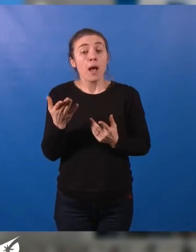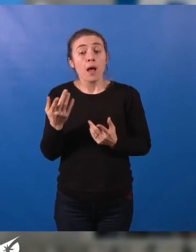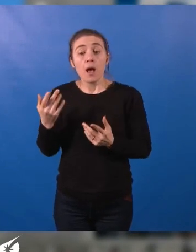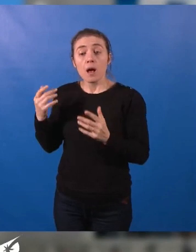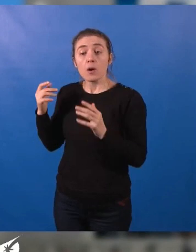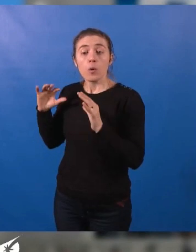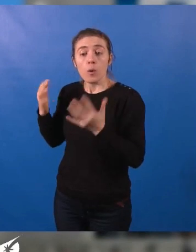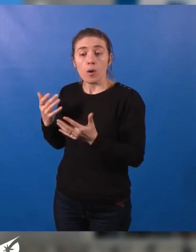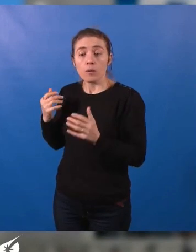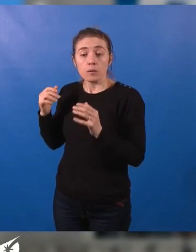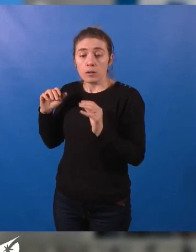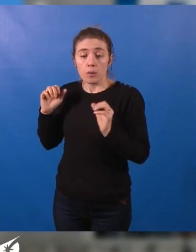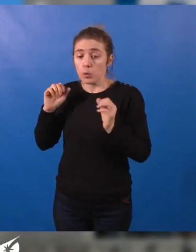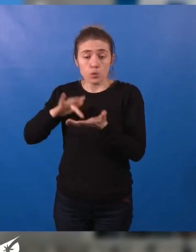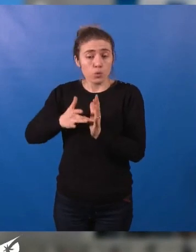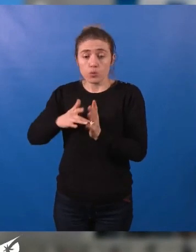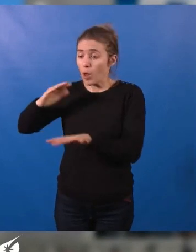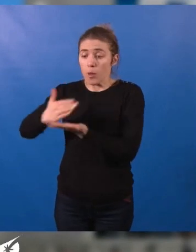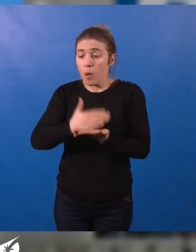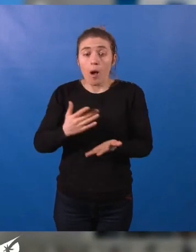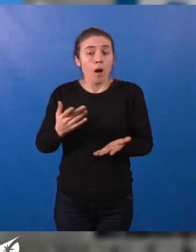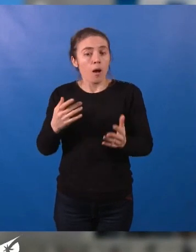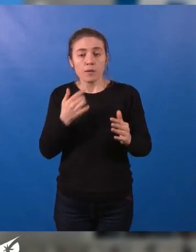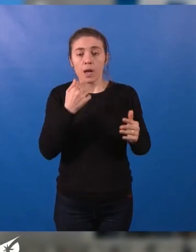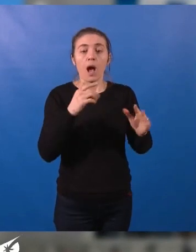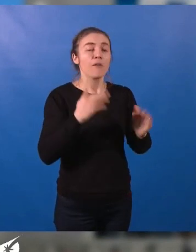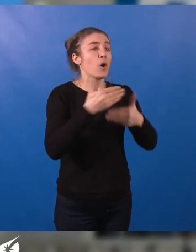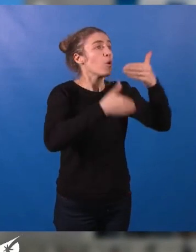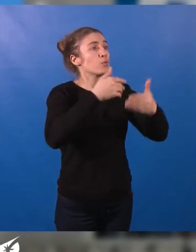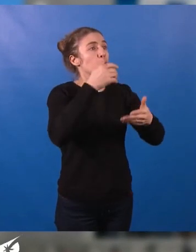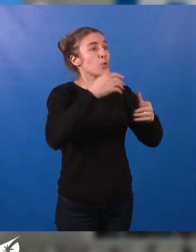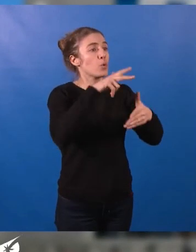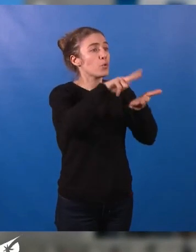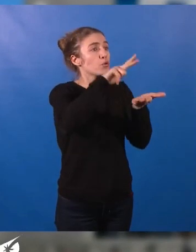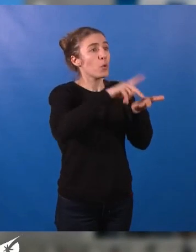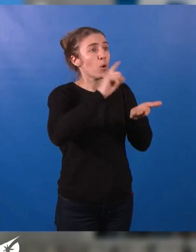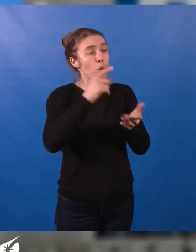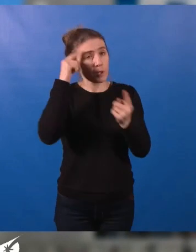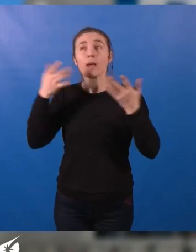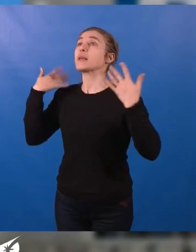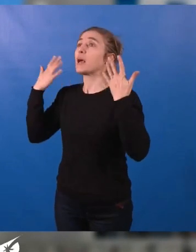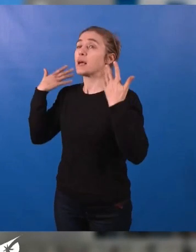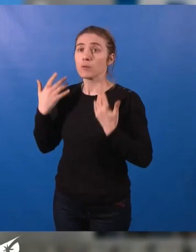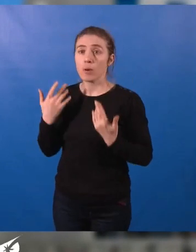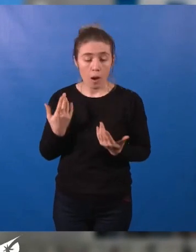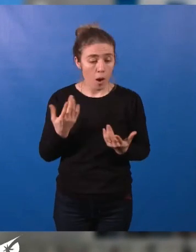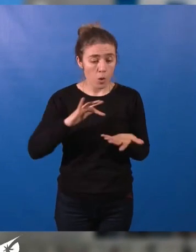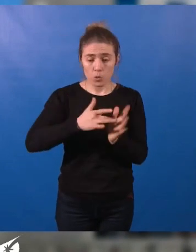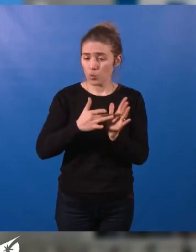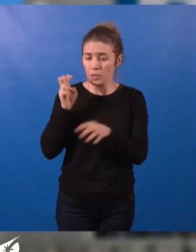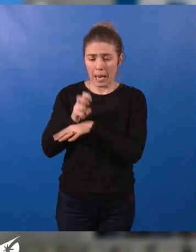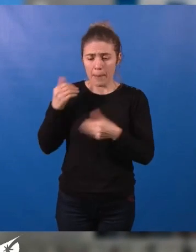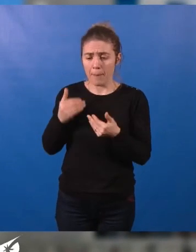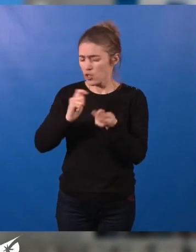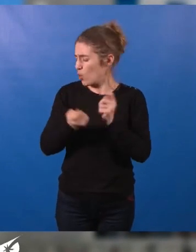cesser de construire des logements pour préserver des espaces de respiration et ne rien changer dans un grand conservatisme urbain.